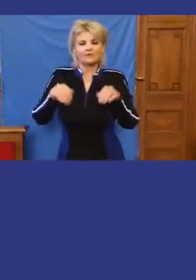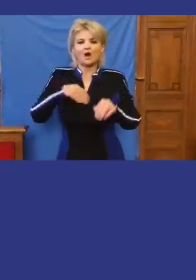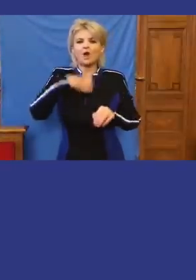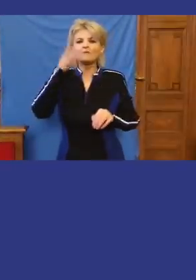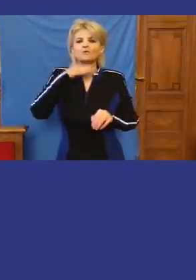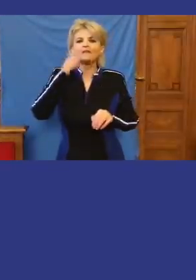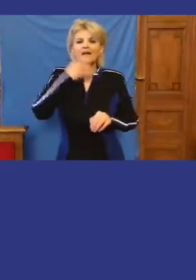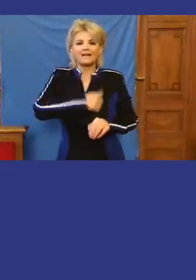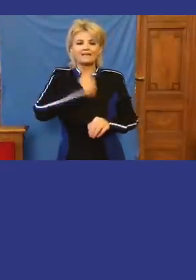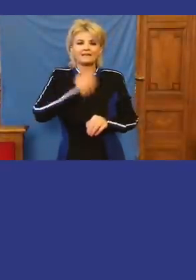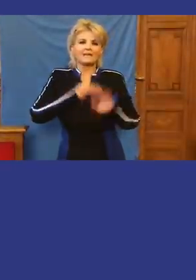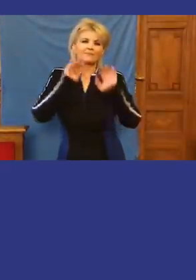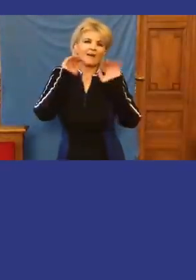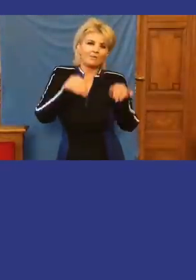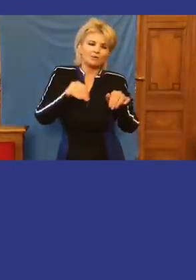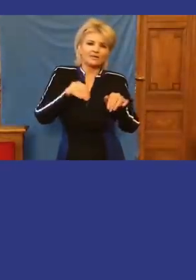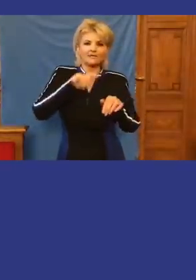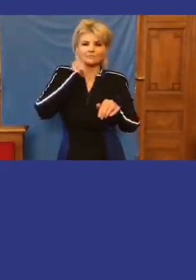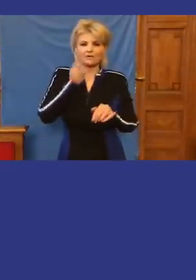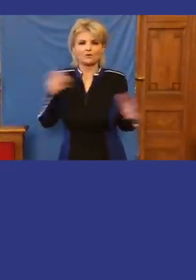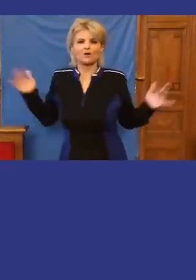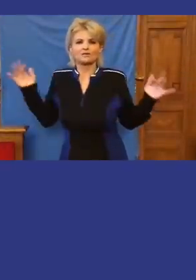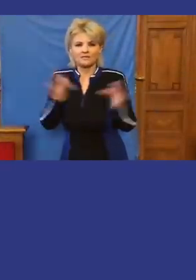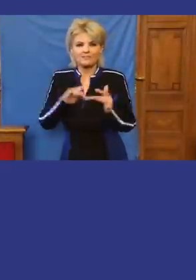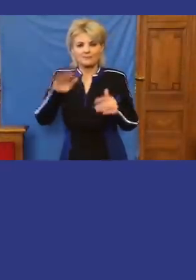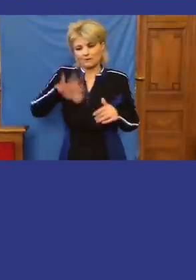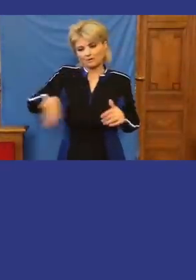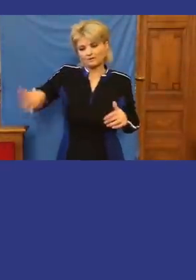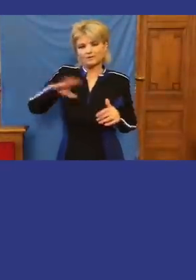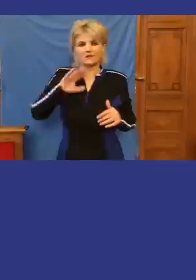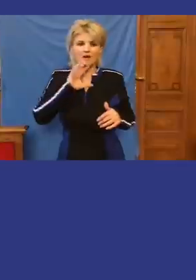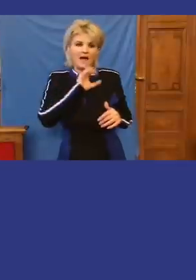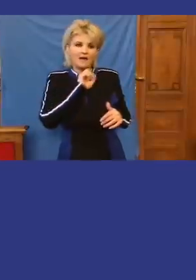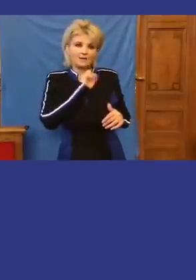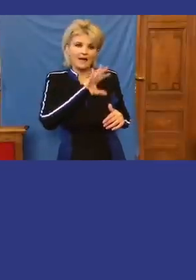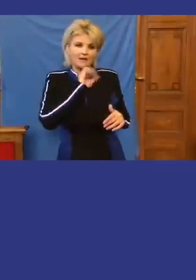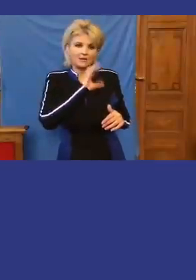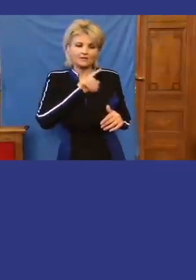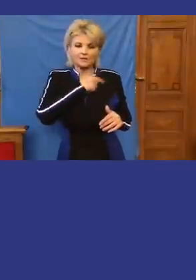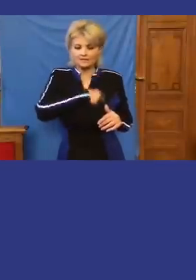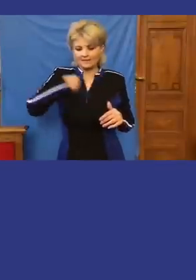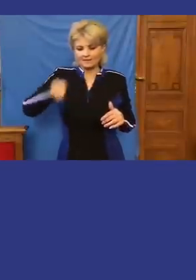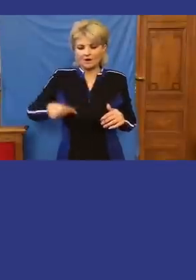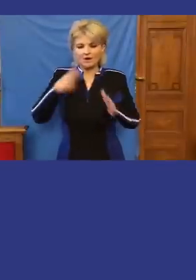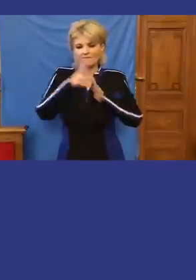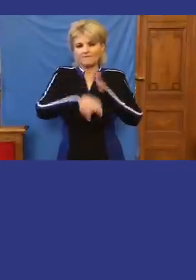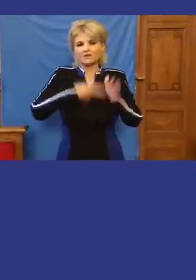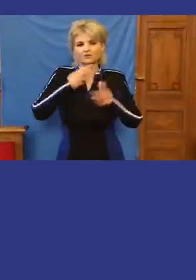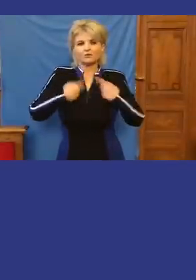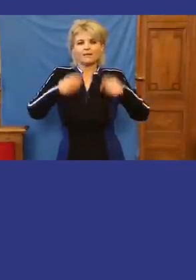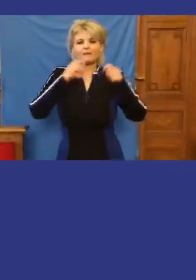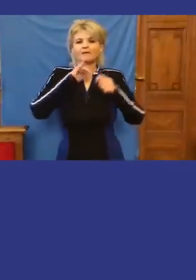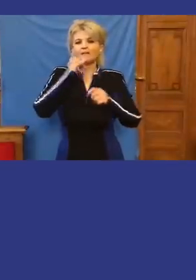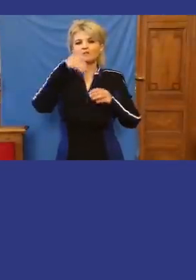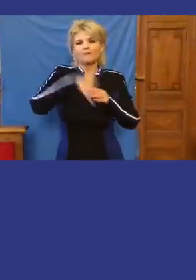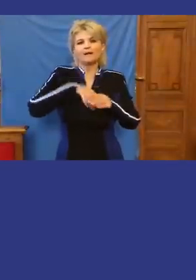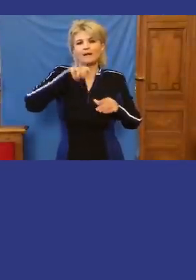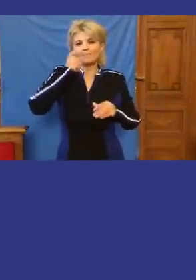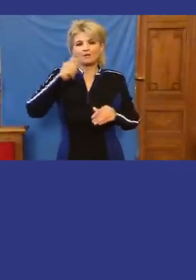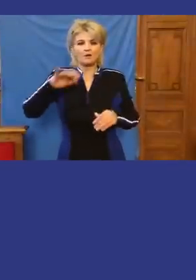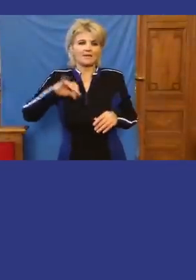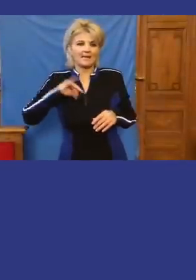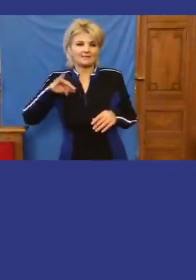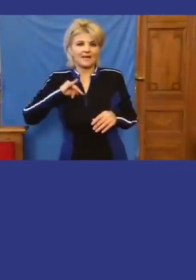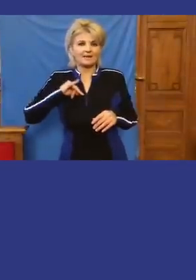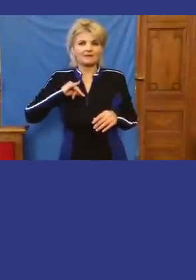Egyetem támogatása a magyarokkal szemben. Az hazaárulás. Egy kínai vasutat építeni, amiben semmilyen magyar érdek nincs.